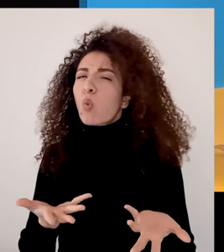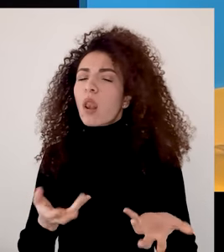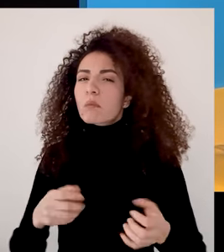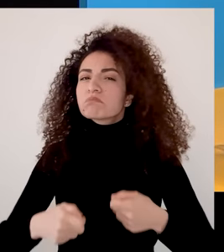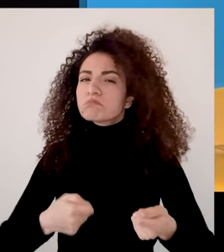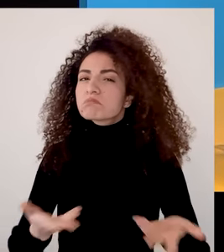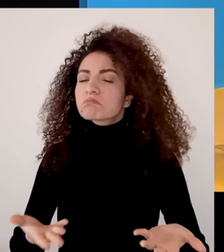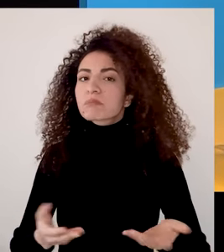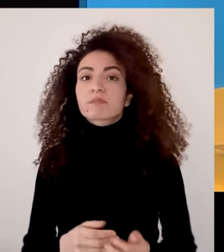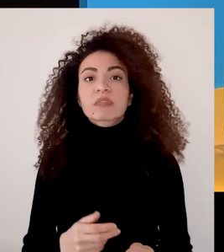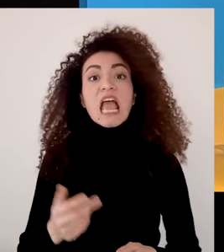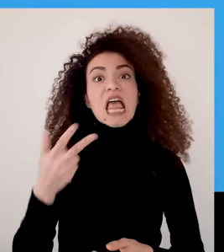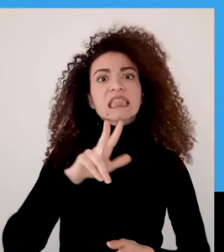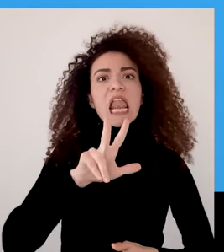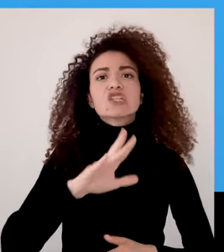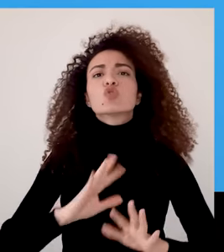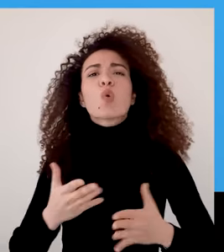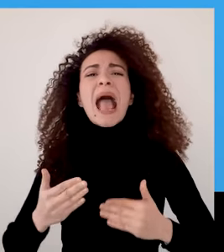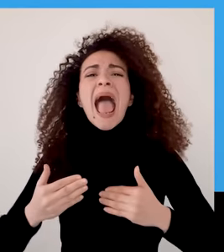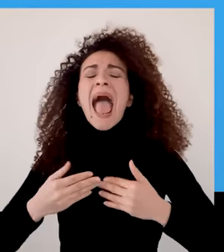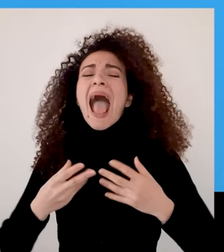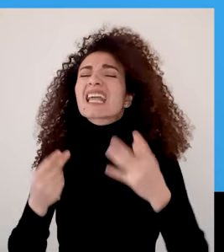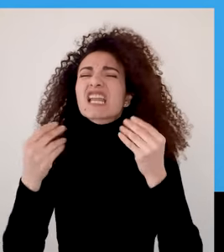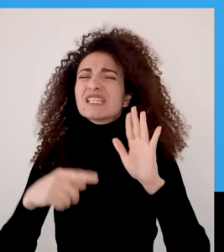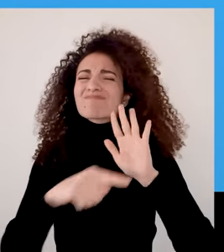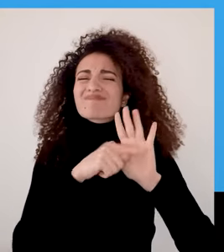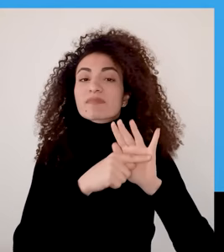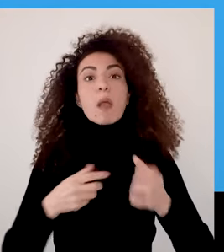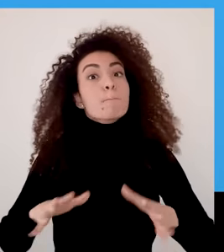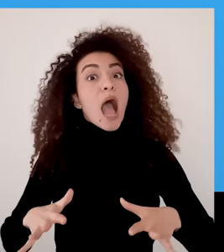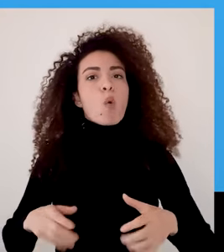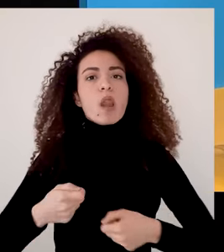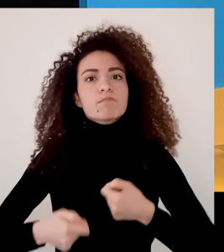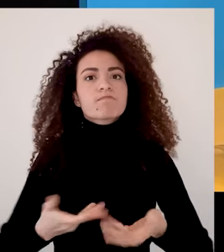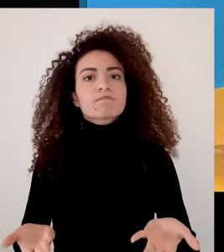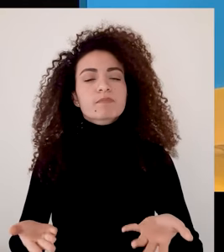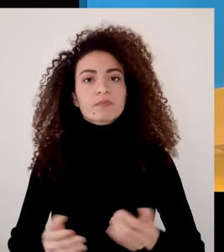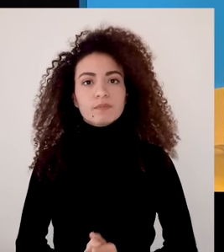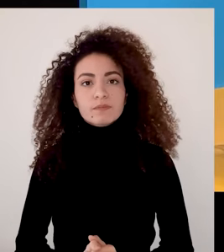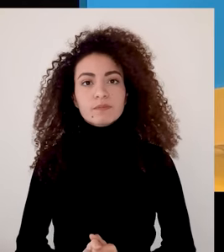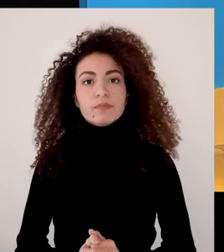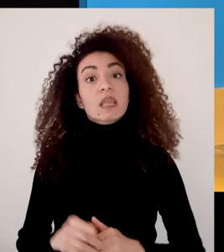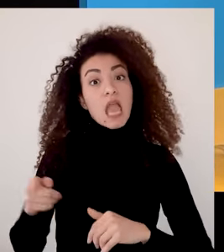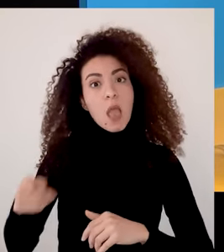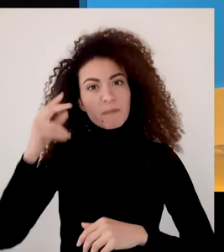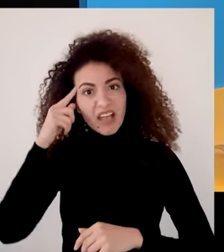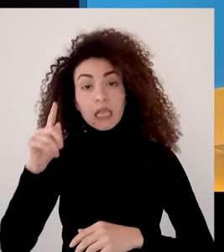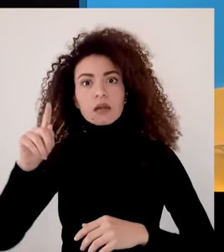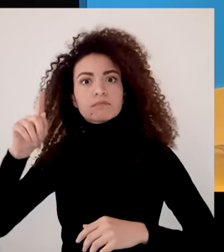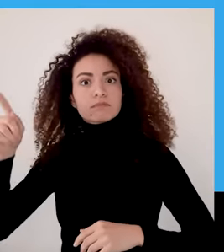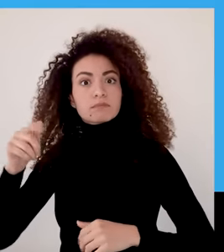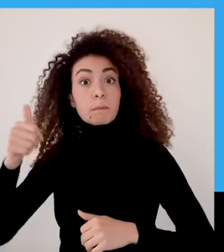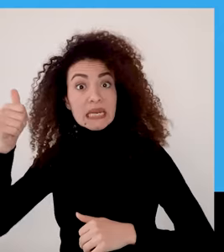هو أسوأ ما يمكن أن يحصل؟ تطبيق وسيلة مثل مخطط العنكبوت بساعدنا على تنمية مرونة